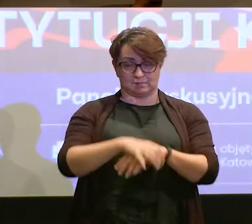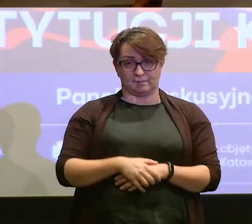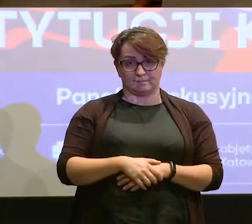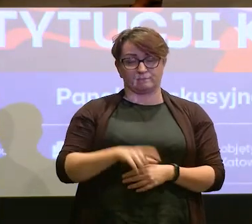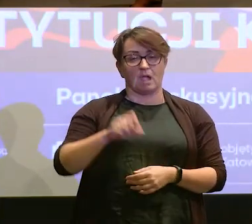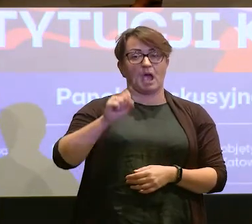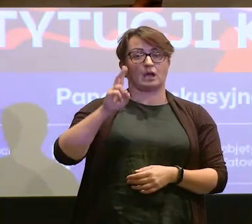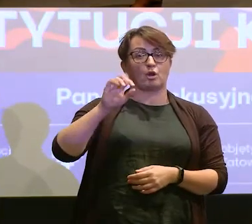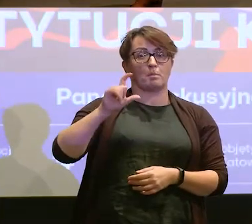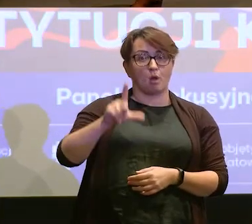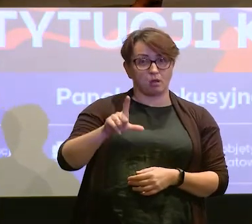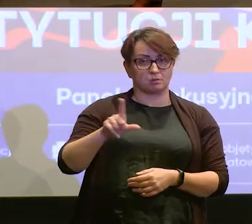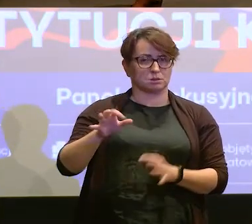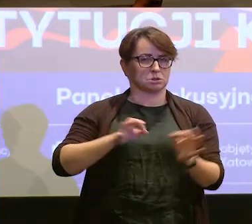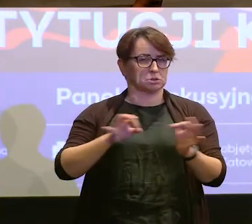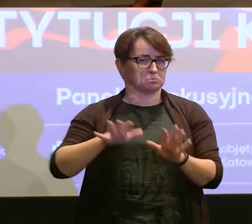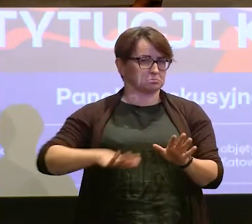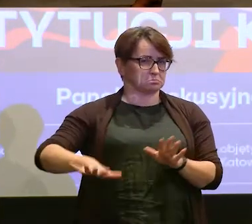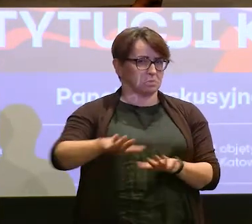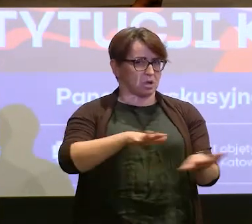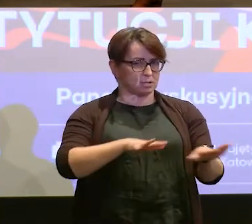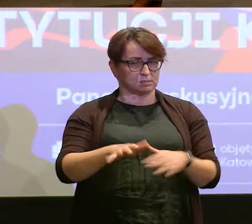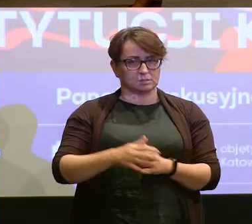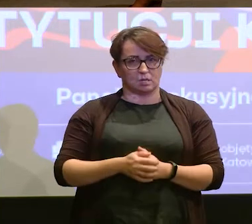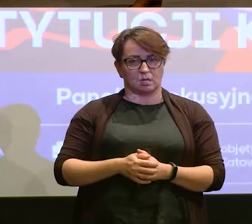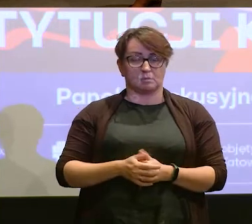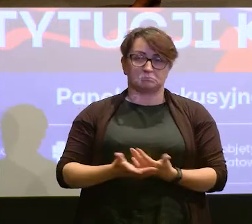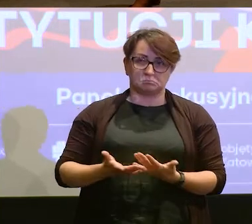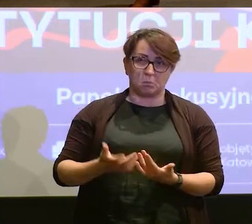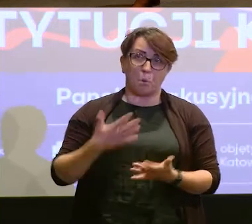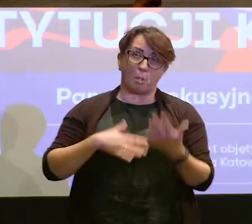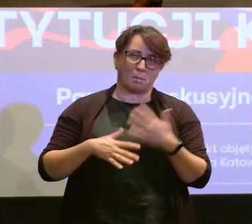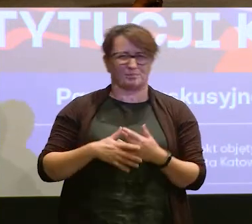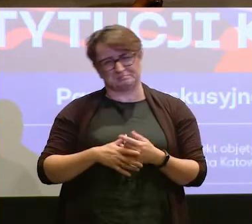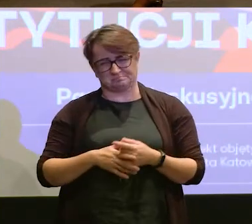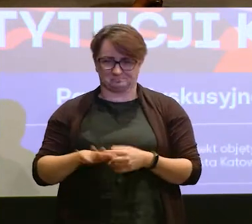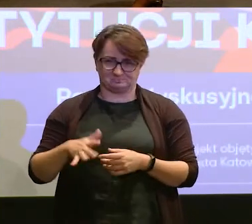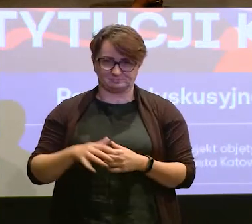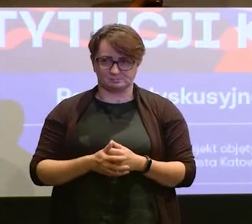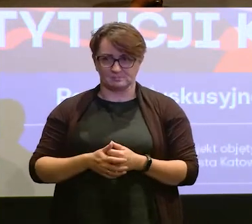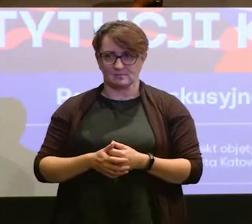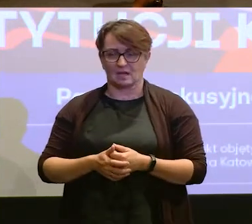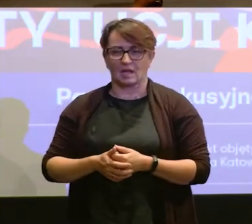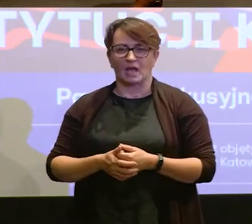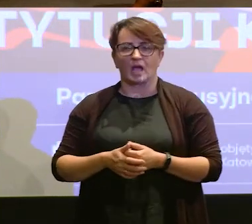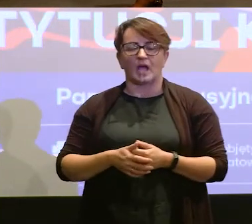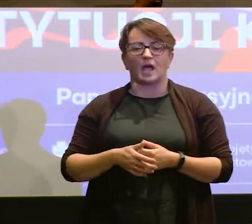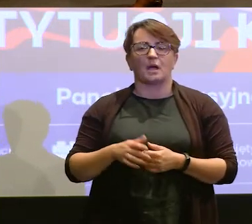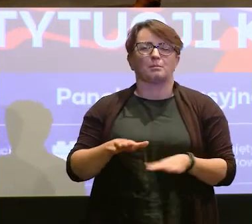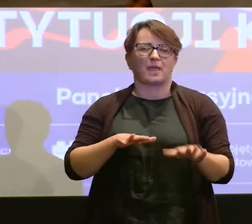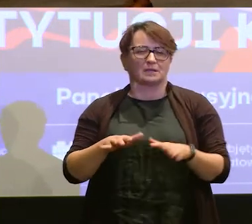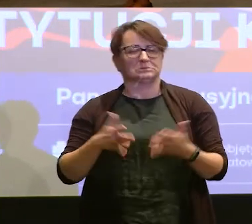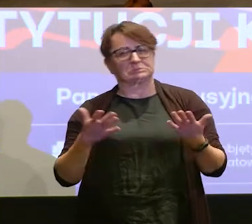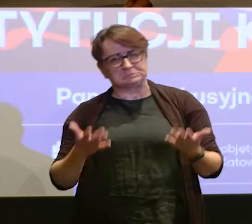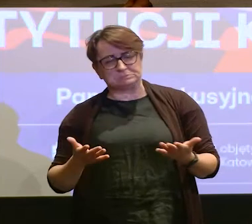Akropol, miejsce historyczne. Nie powiem, że mi się tam podobało. Bardzo twórcze miejsce,